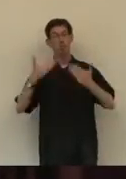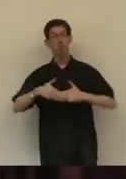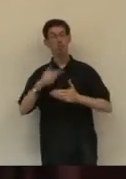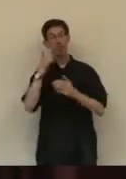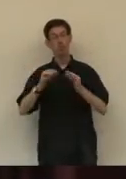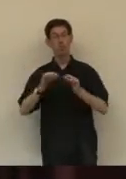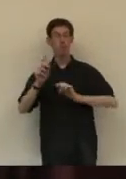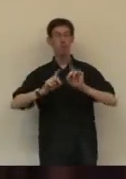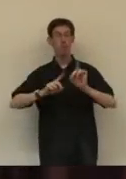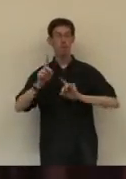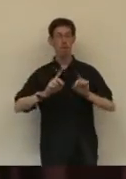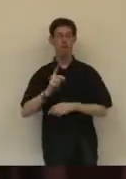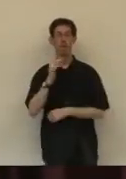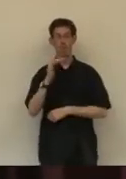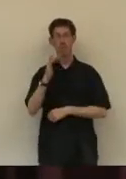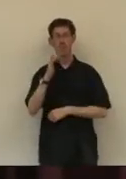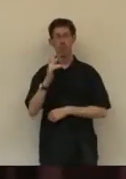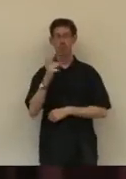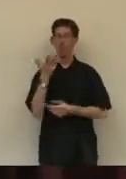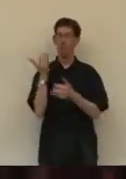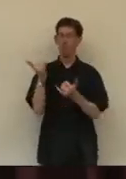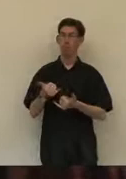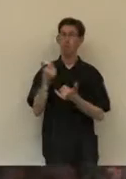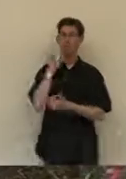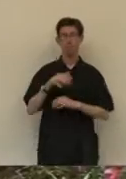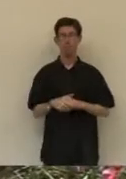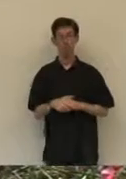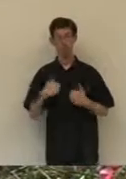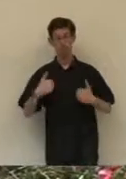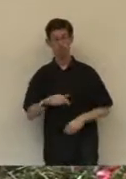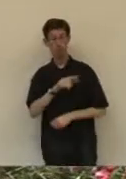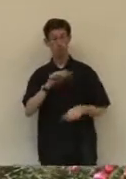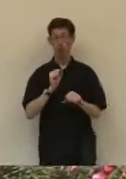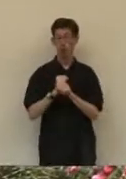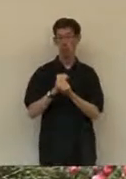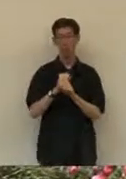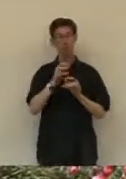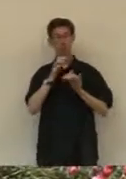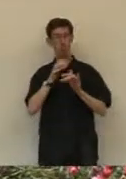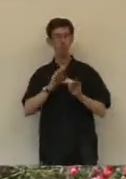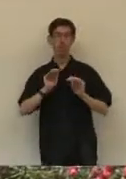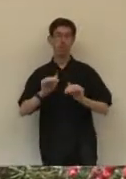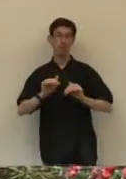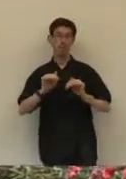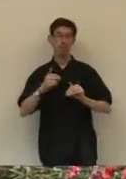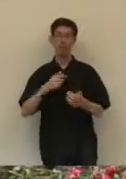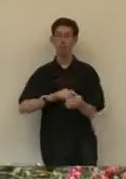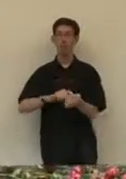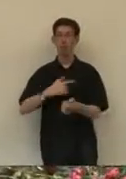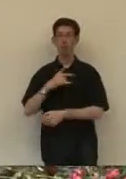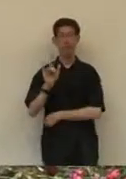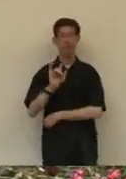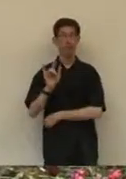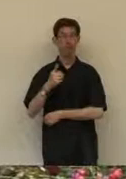un concert à la salle des fêtes le même soir, portrait d'un jeune talent. J'ai 25 ans, je suis trompettiste classique, je suis